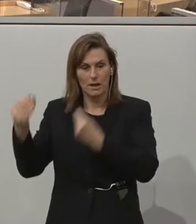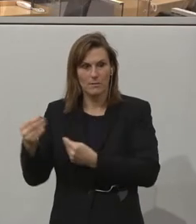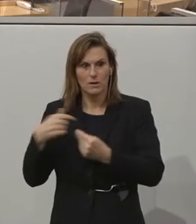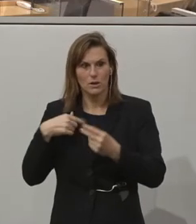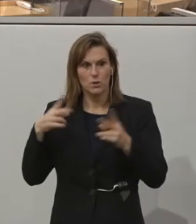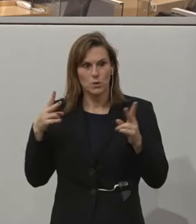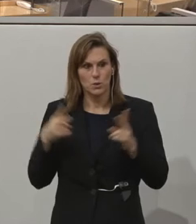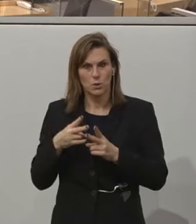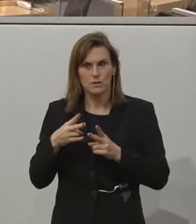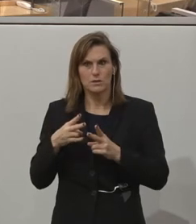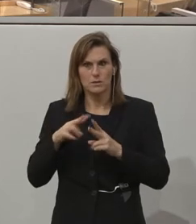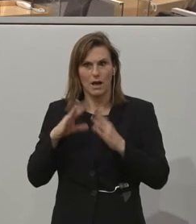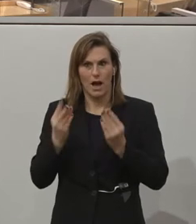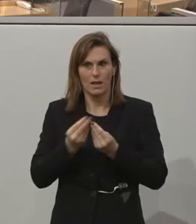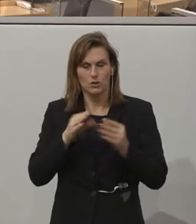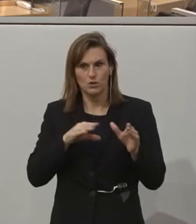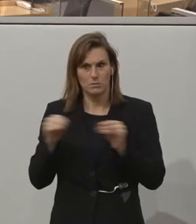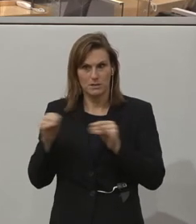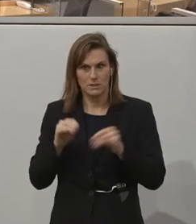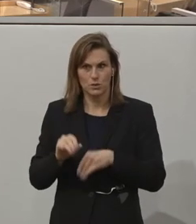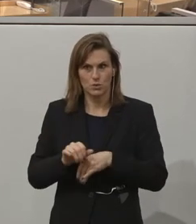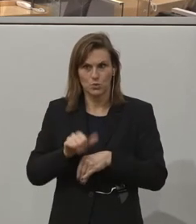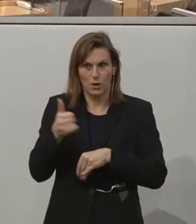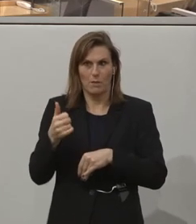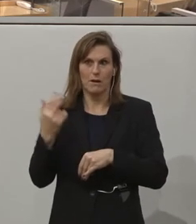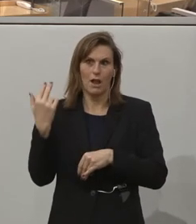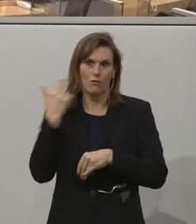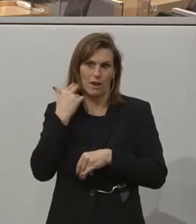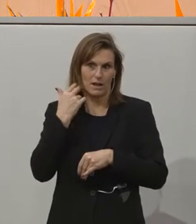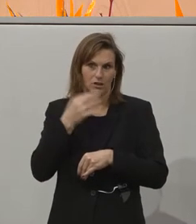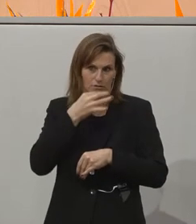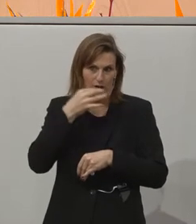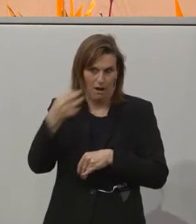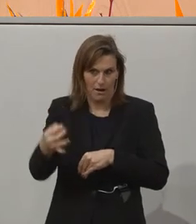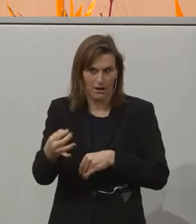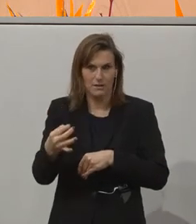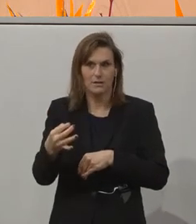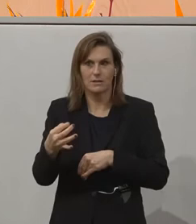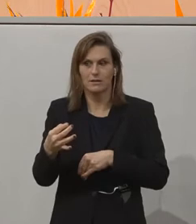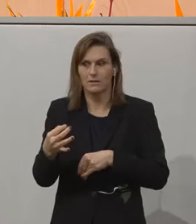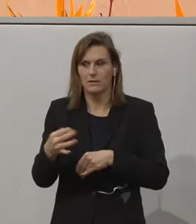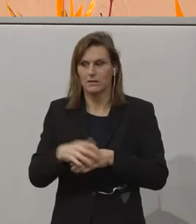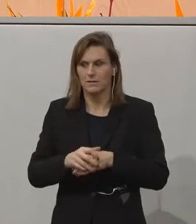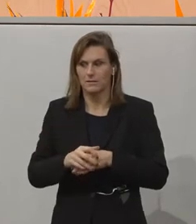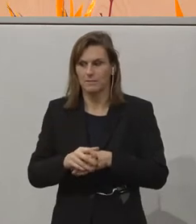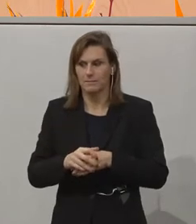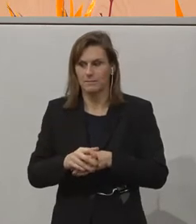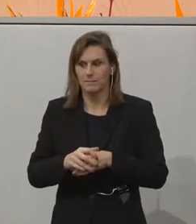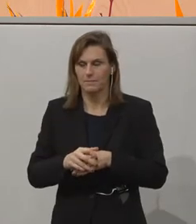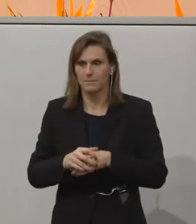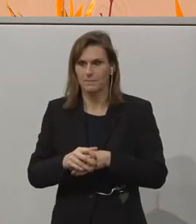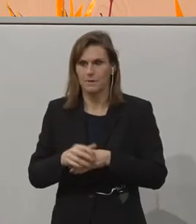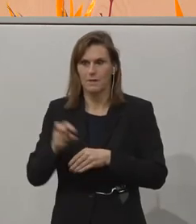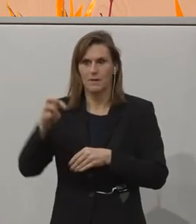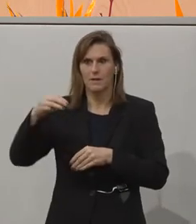auf Englisch. Es wird alles übersetzt. Ich werde es trotzdem auf Englisch anreißen. So Mary, is there a program